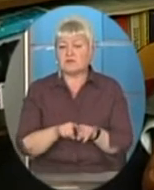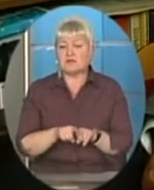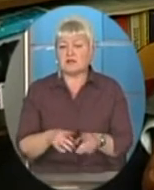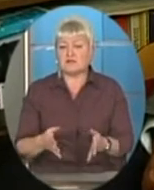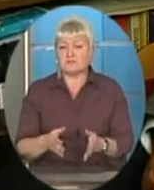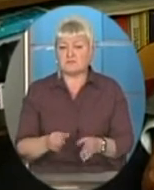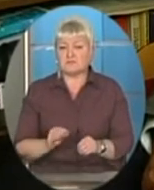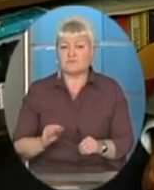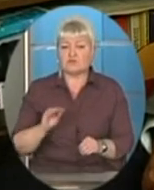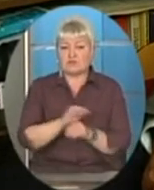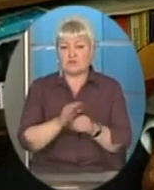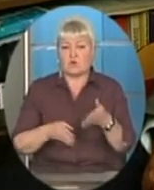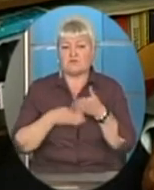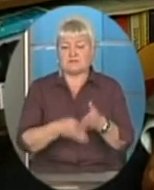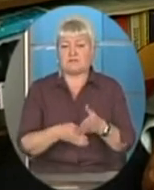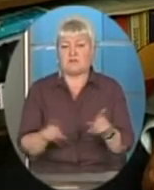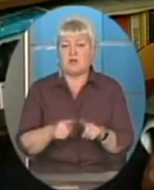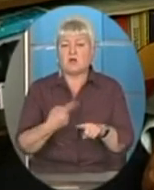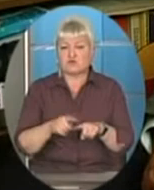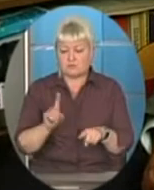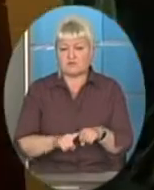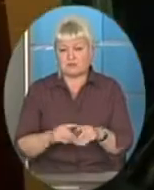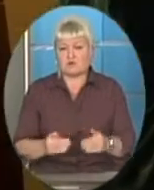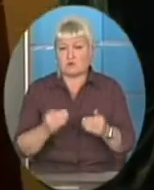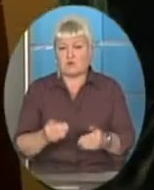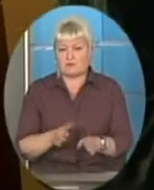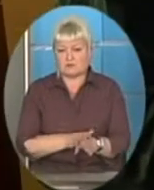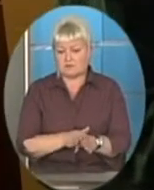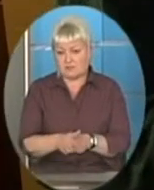додатковий стимул до того, щоб цей крок нарешті зробити.